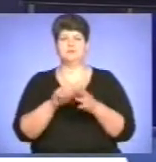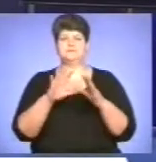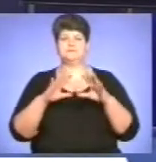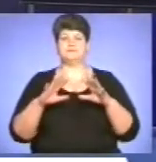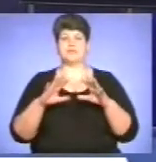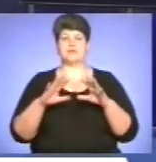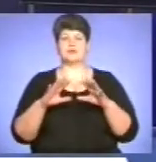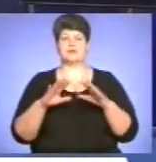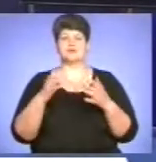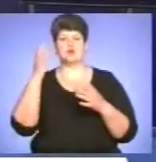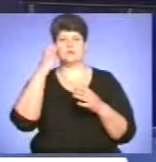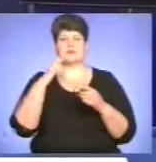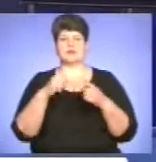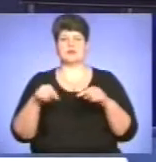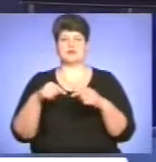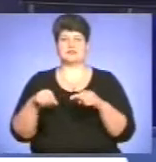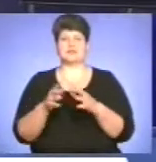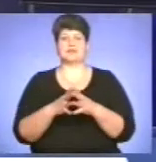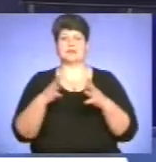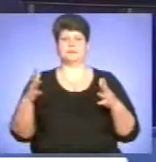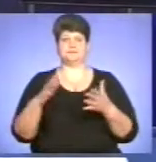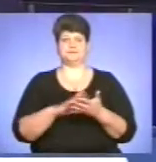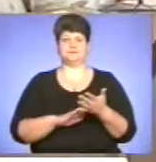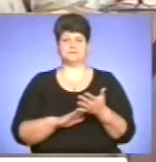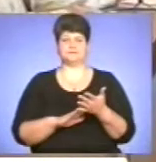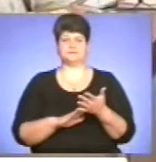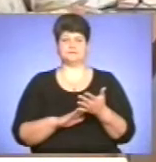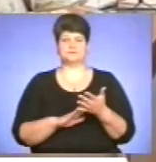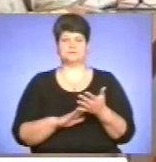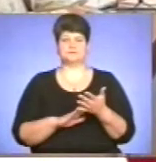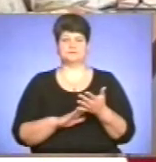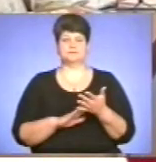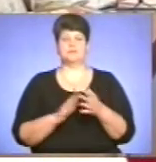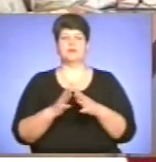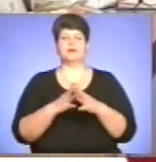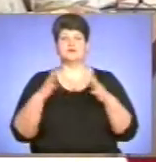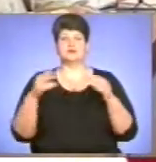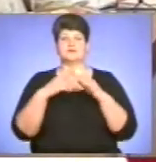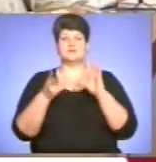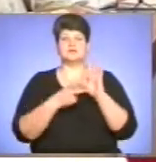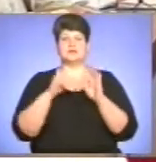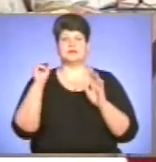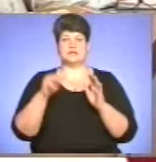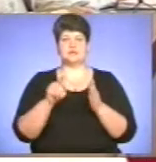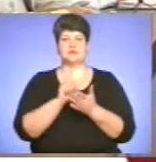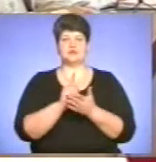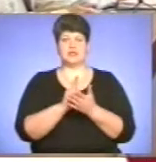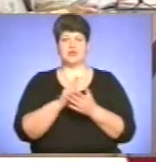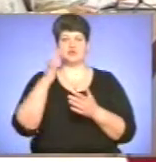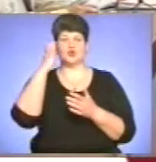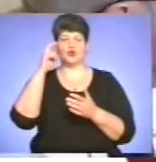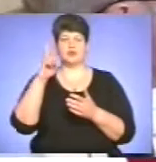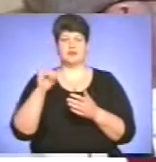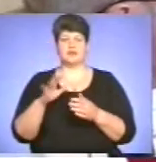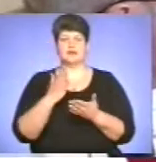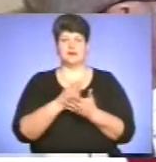чорнобильських організацій. Більше у сюжеті. Із понад 17 тисяч пенсіонерів-чорнобильців, які є на обліку